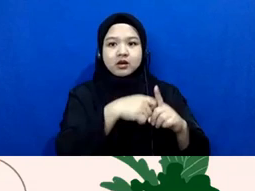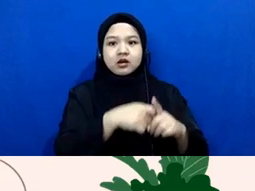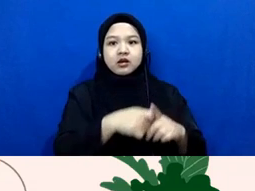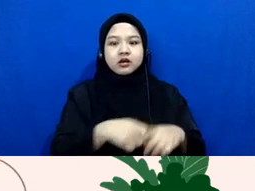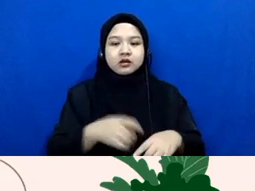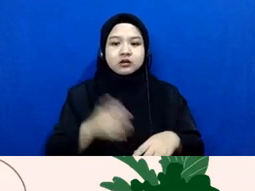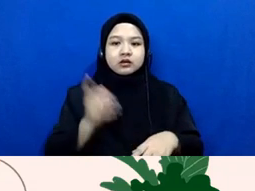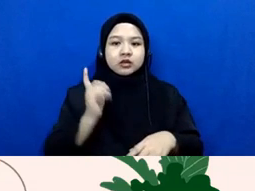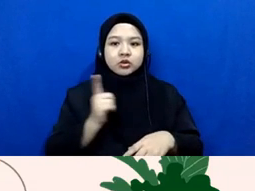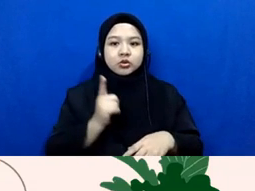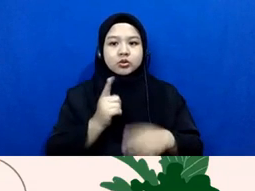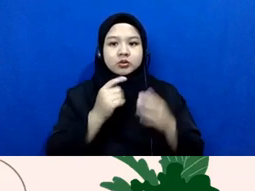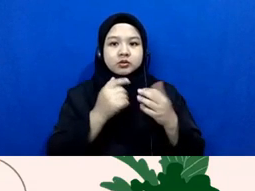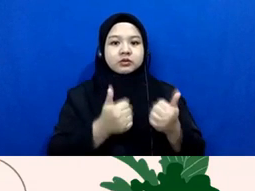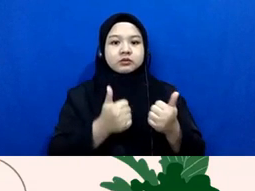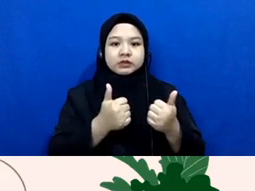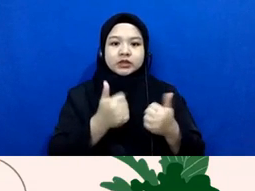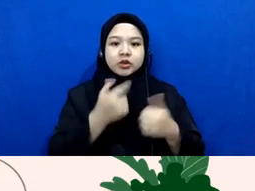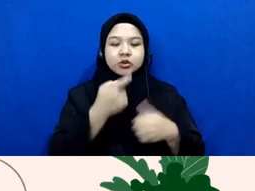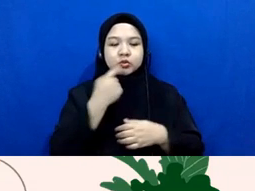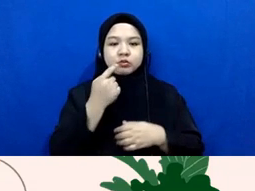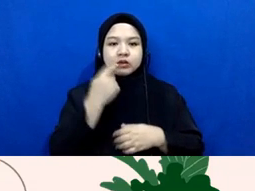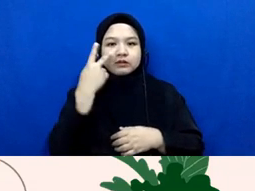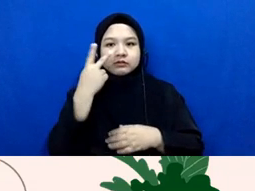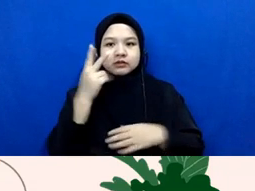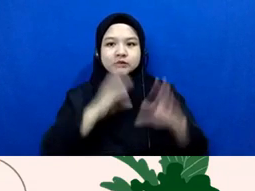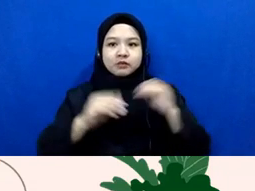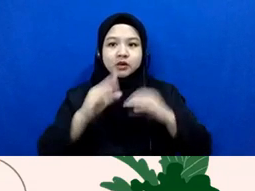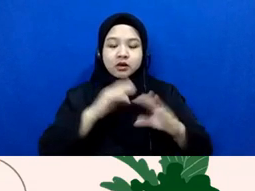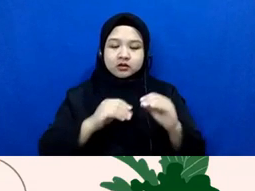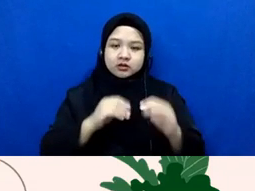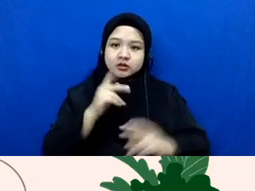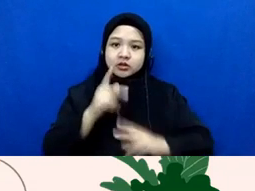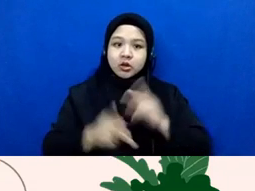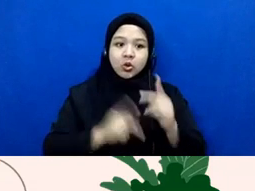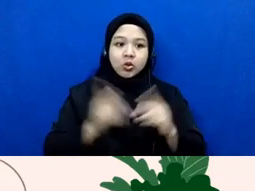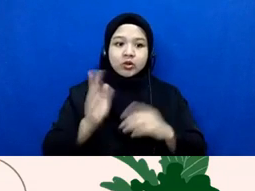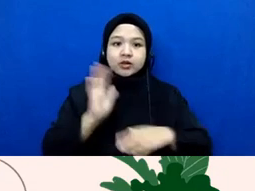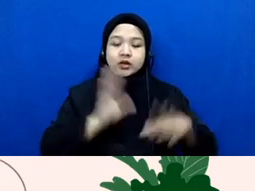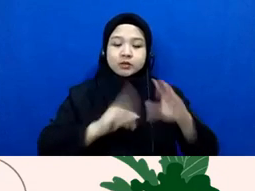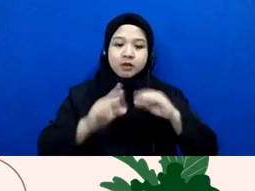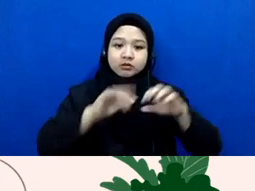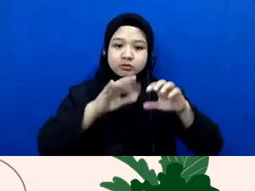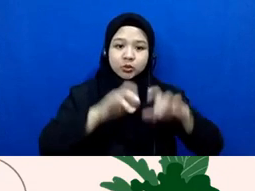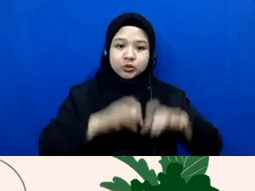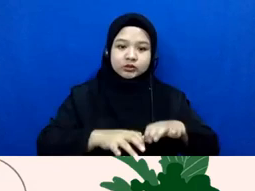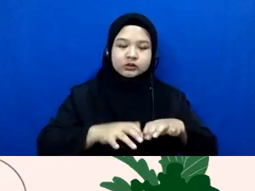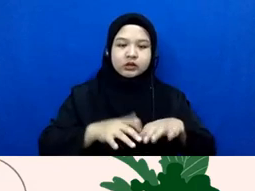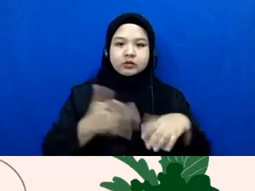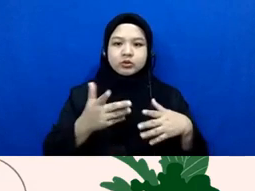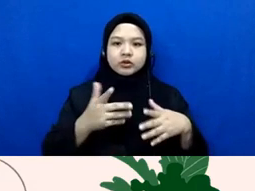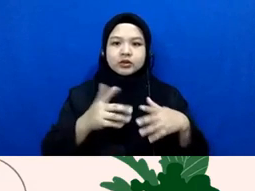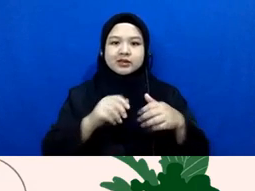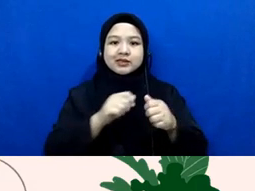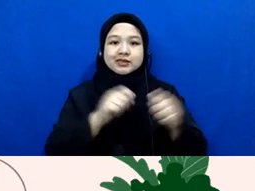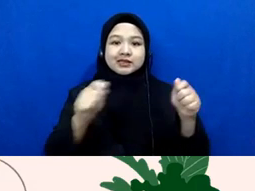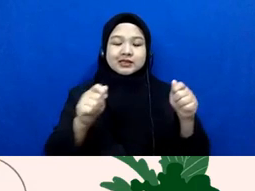layak untuk diangkat karena kalau teman-teman tidak angkat maka perubahan sistemik